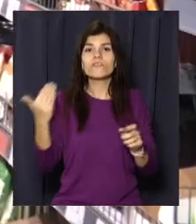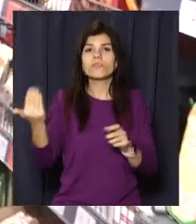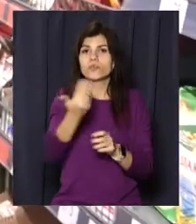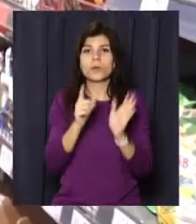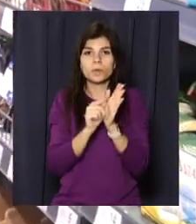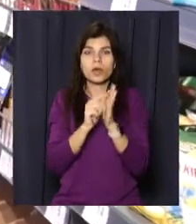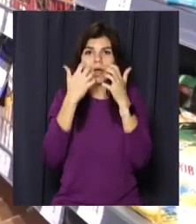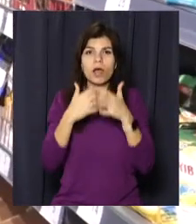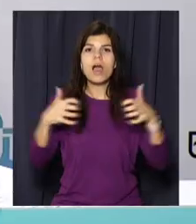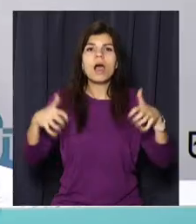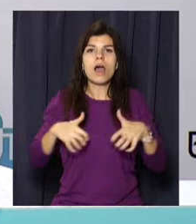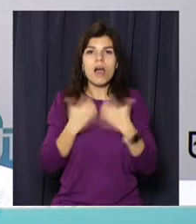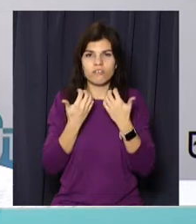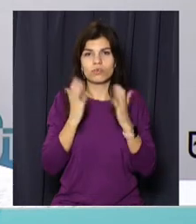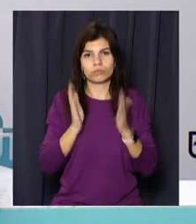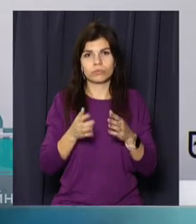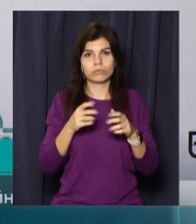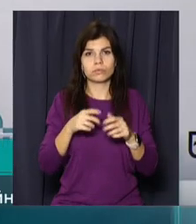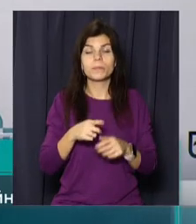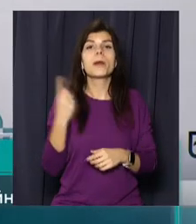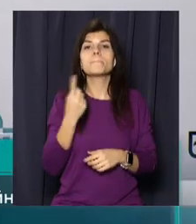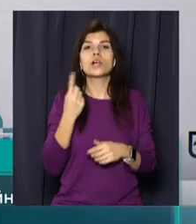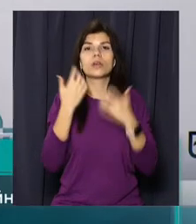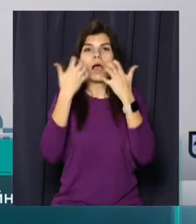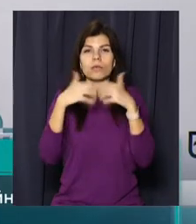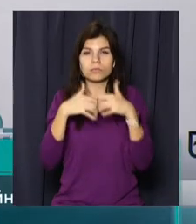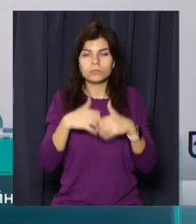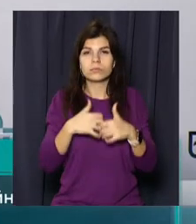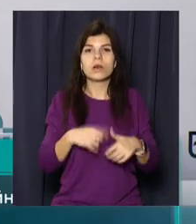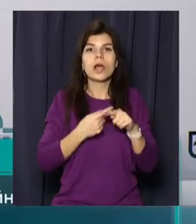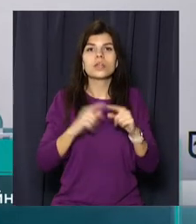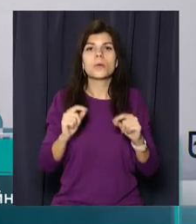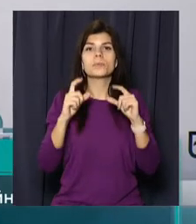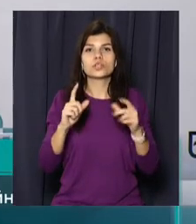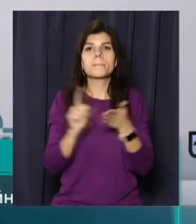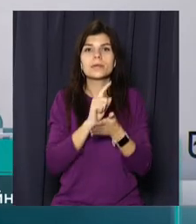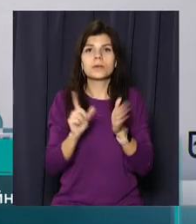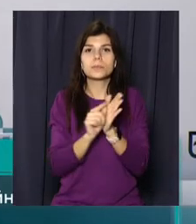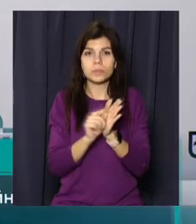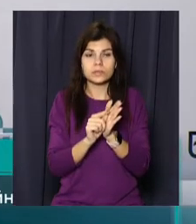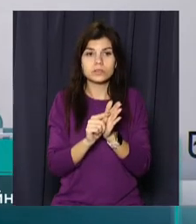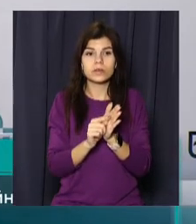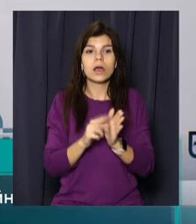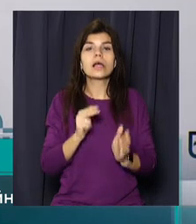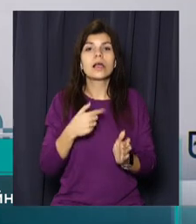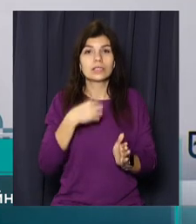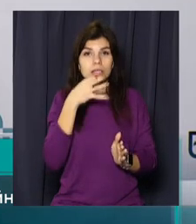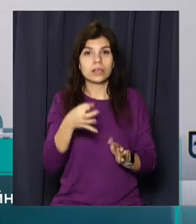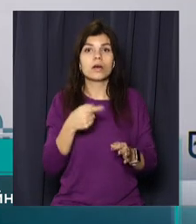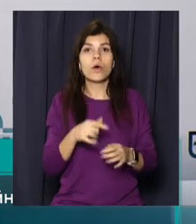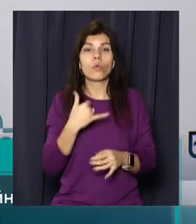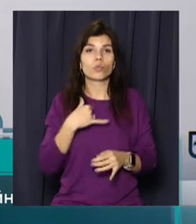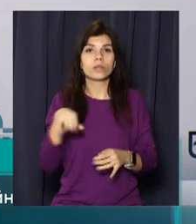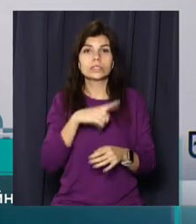автоматично. Перший перерахунок, який стосувався, підвищення мінімального розміру пенсії. Як я сказала, він у нас